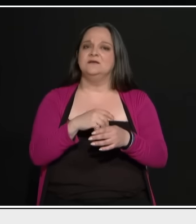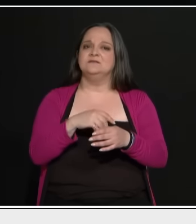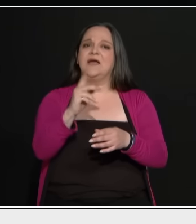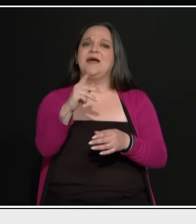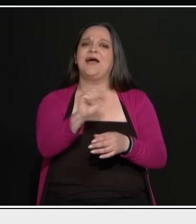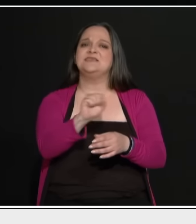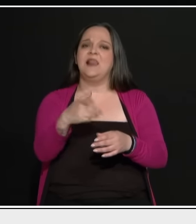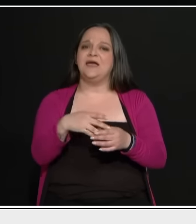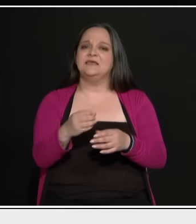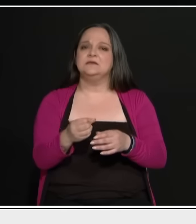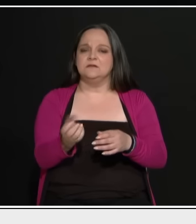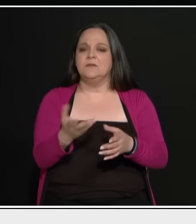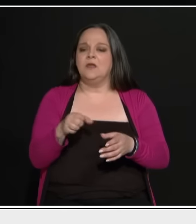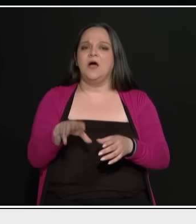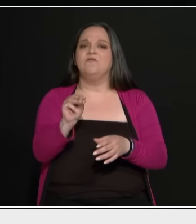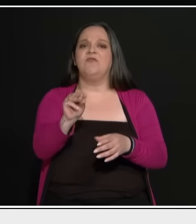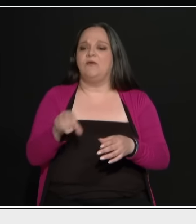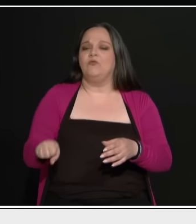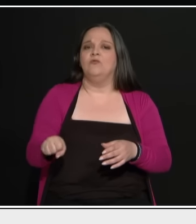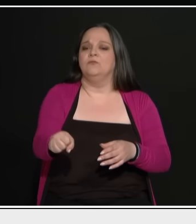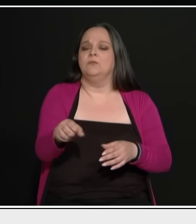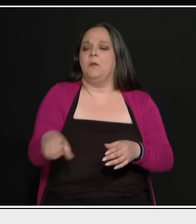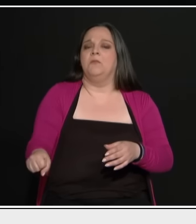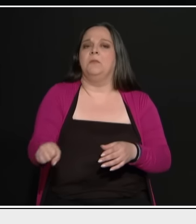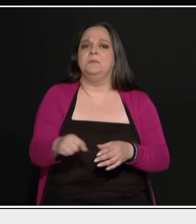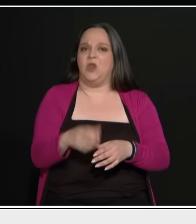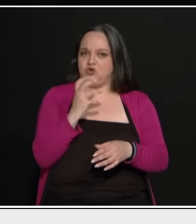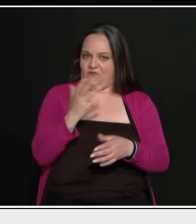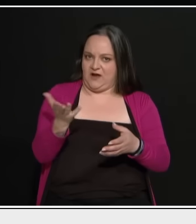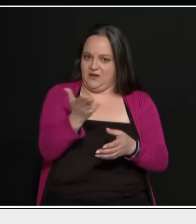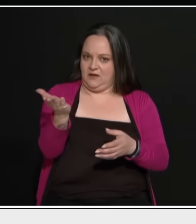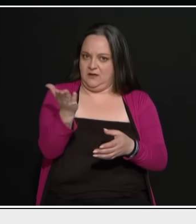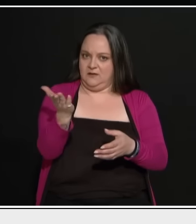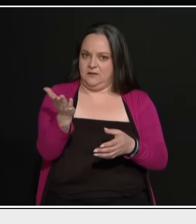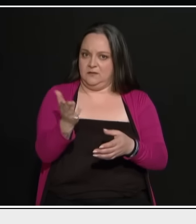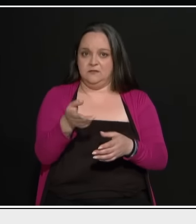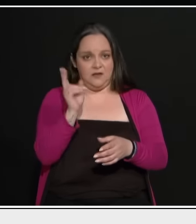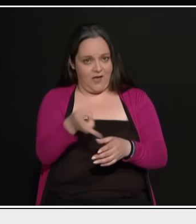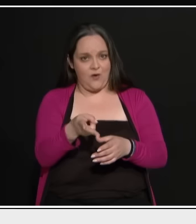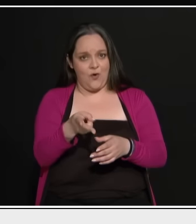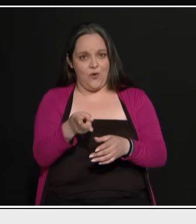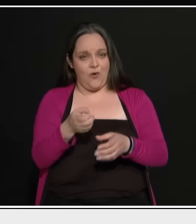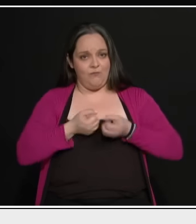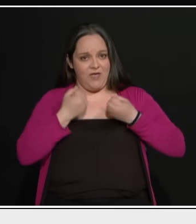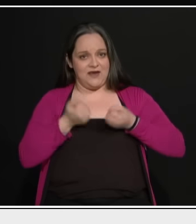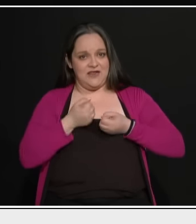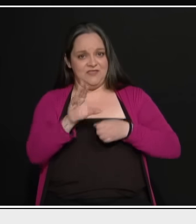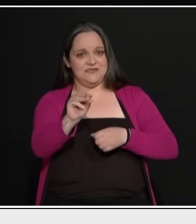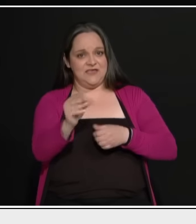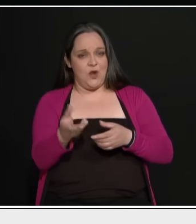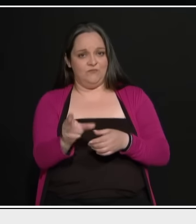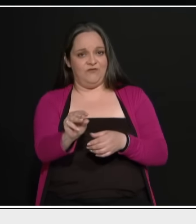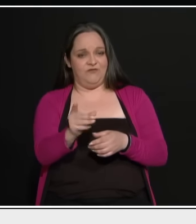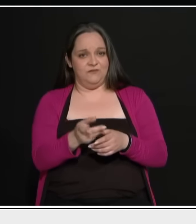νέος. Είναι κακό, αλλά